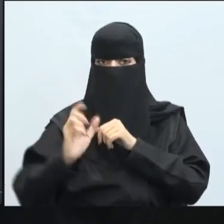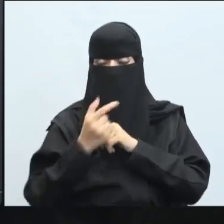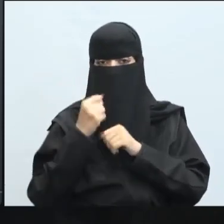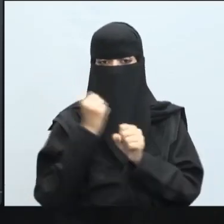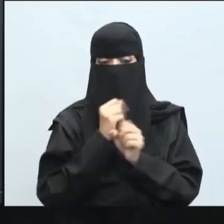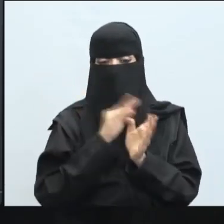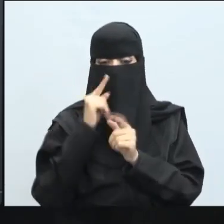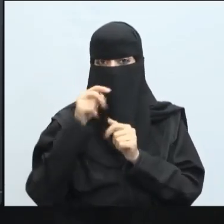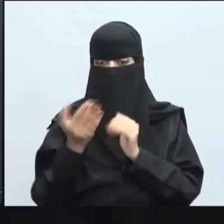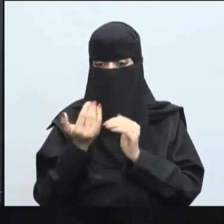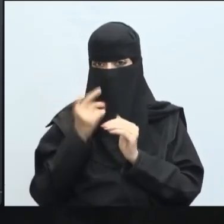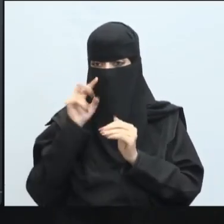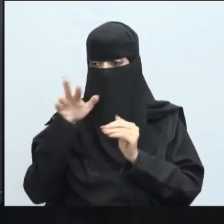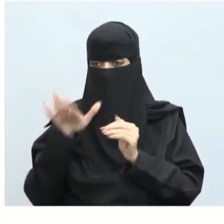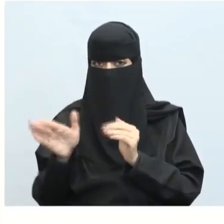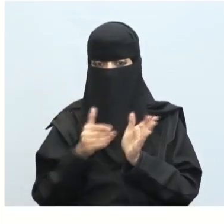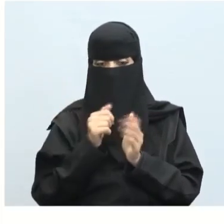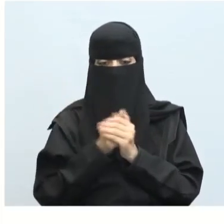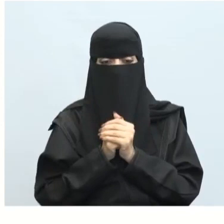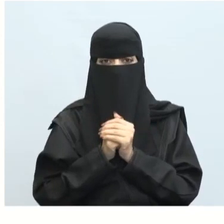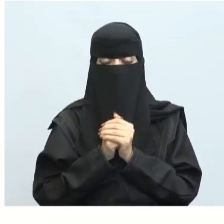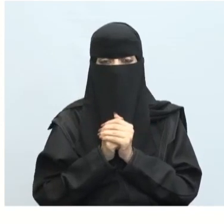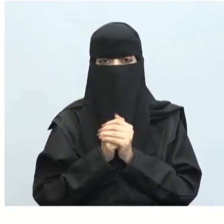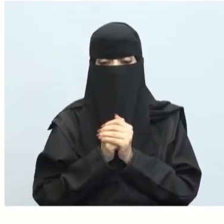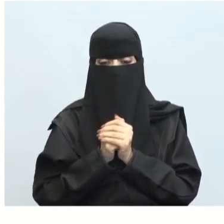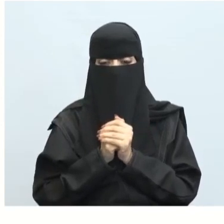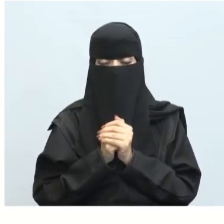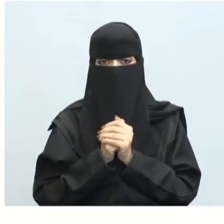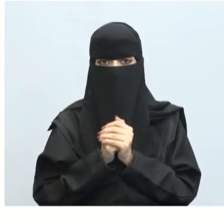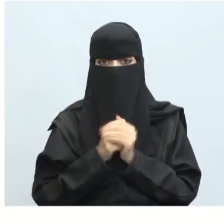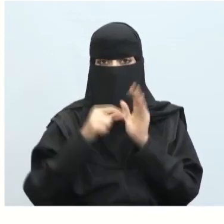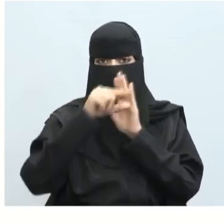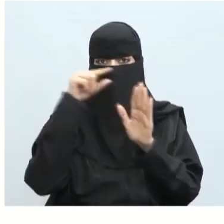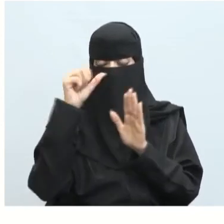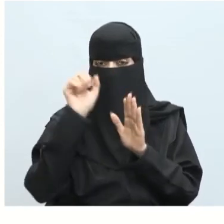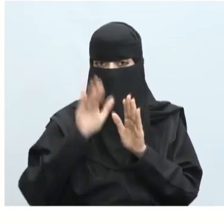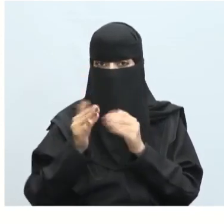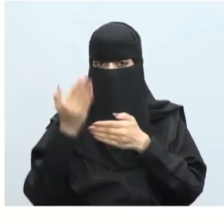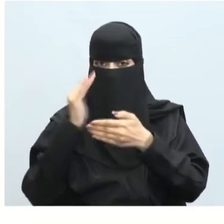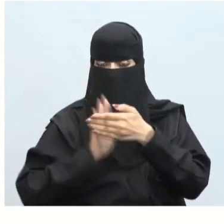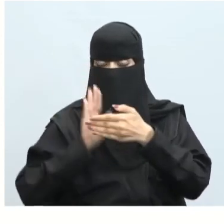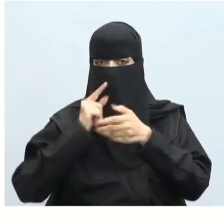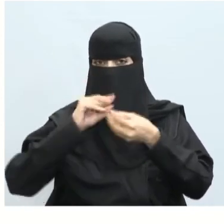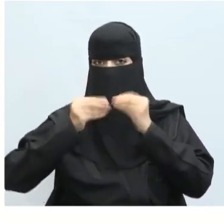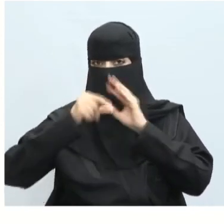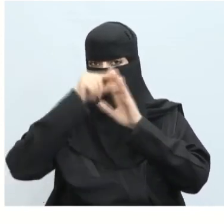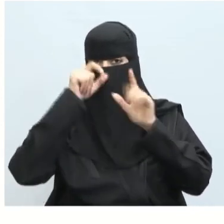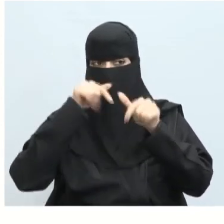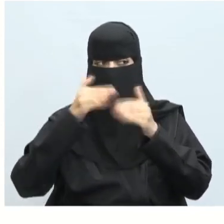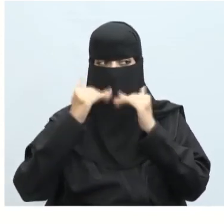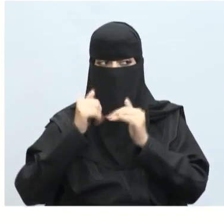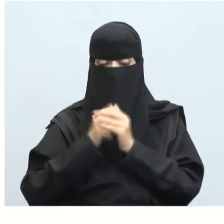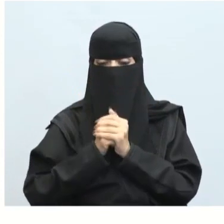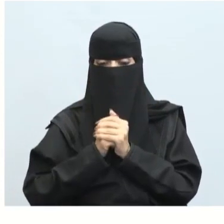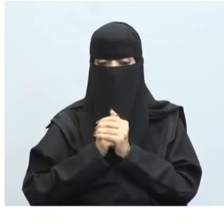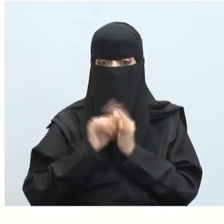العملي يمكنك الرجوع لها في الجزء العملي إذن عنواناً خاصاً كخلفية وعنواناً للشاشة كما هو في الصورة أدنى